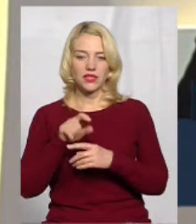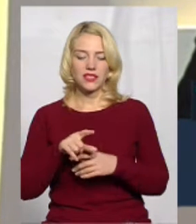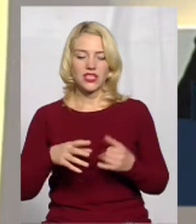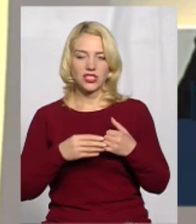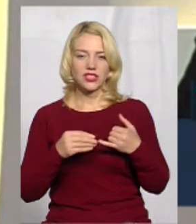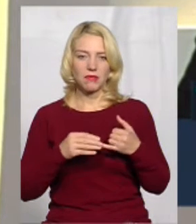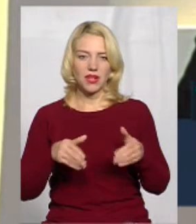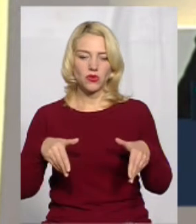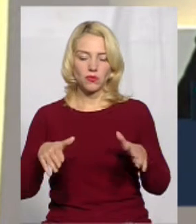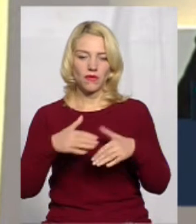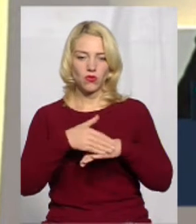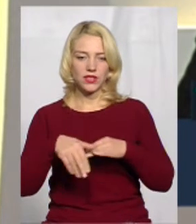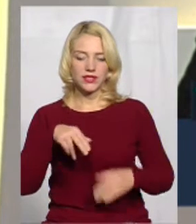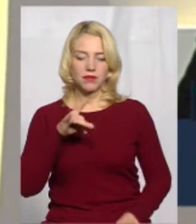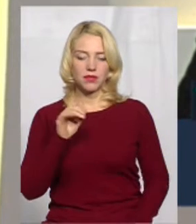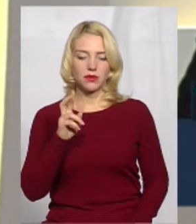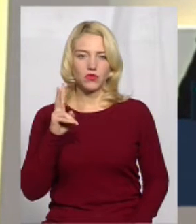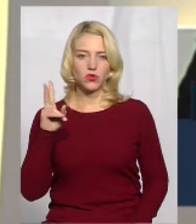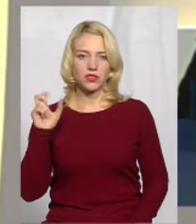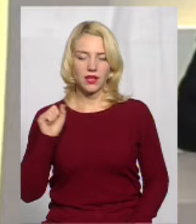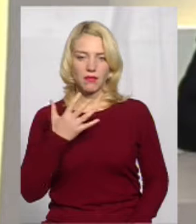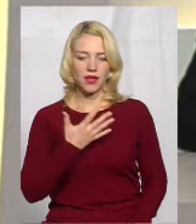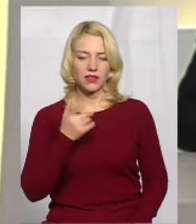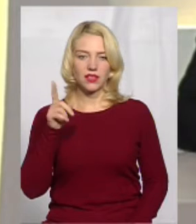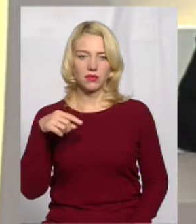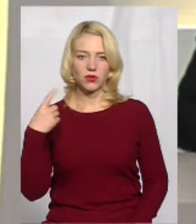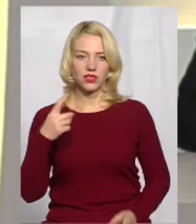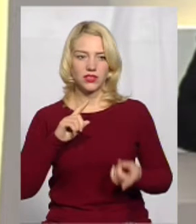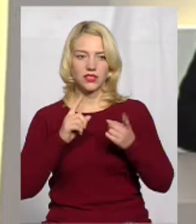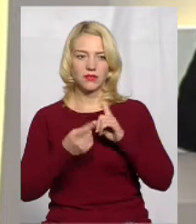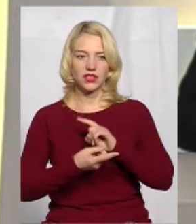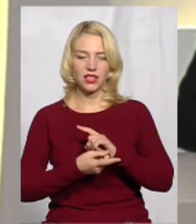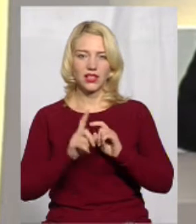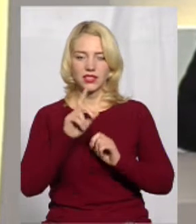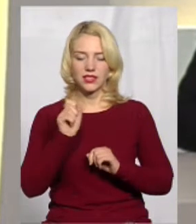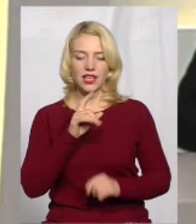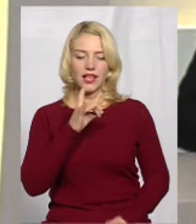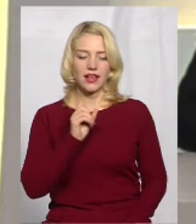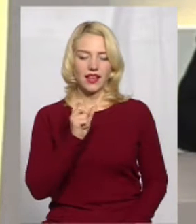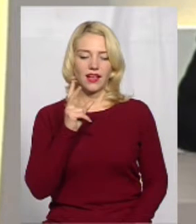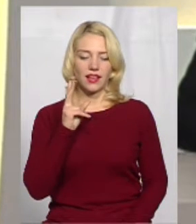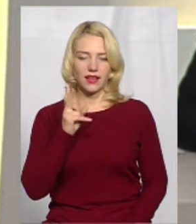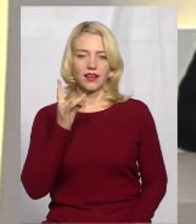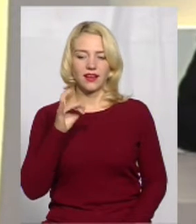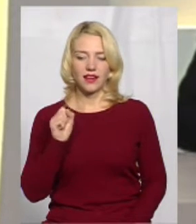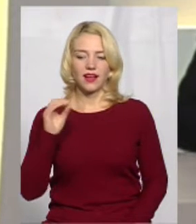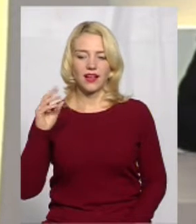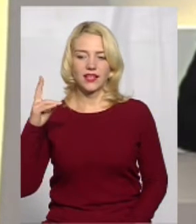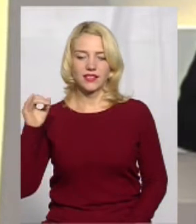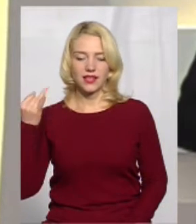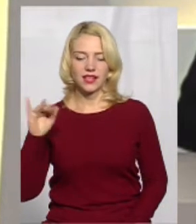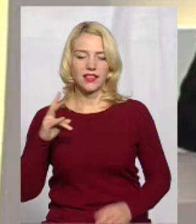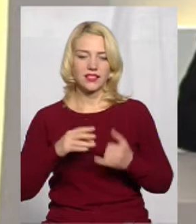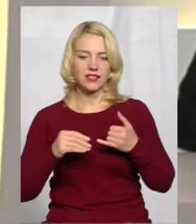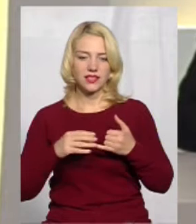ділянки по вулиці Прибузька, 5, Дріп-1 змінили з рекреаційного на землі житлових та громадських